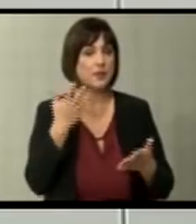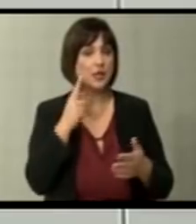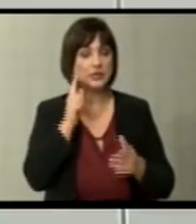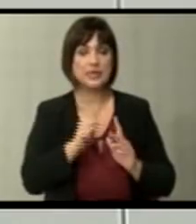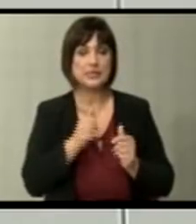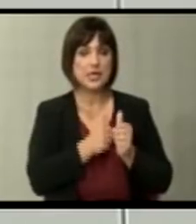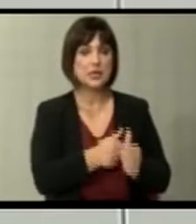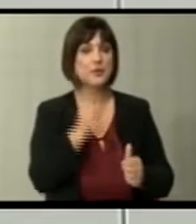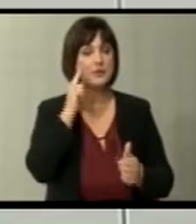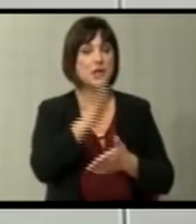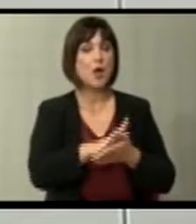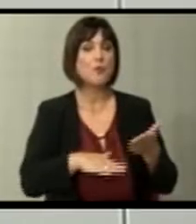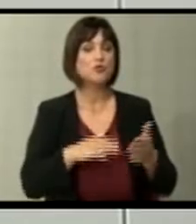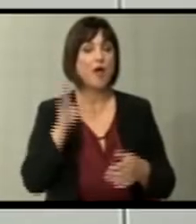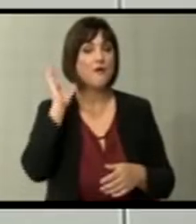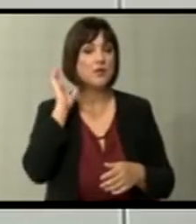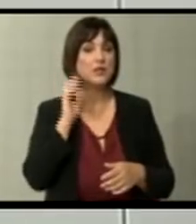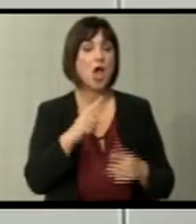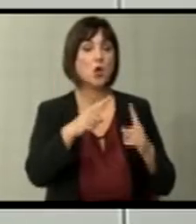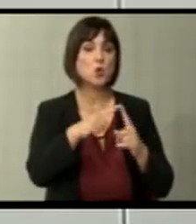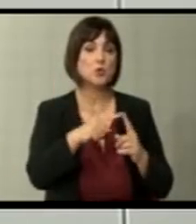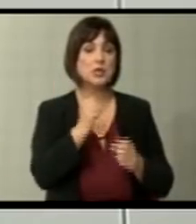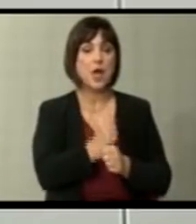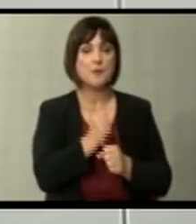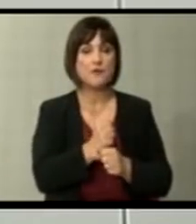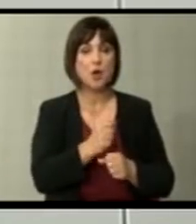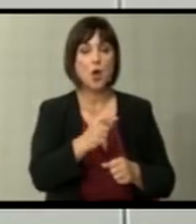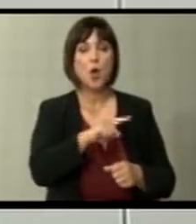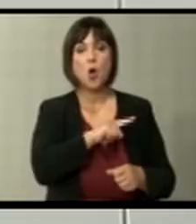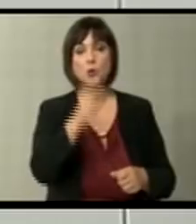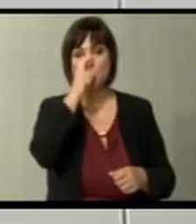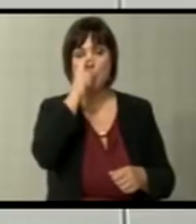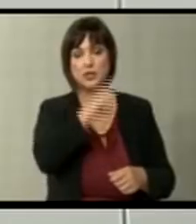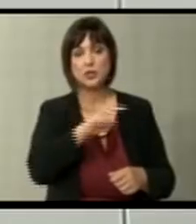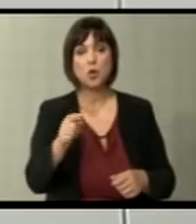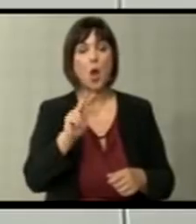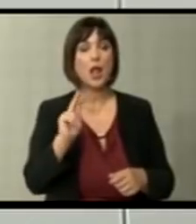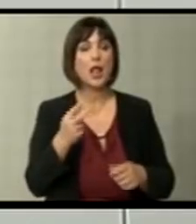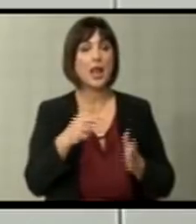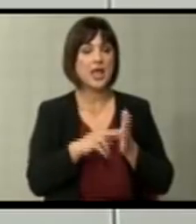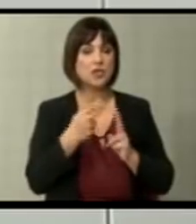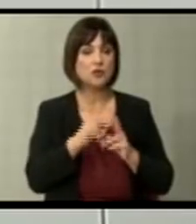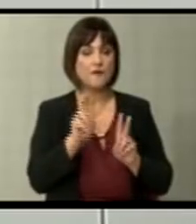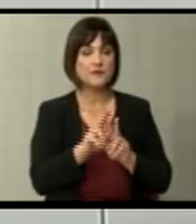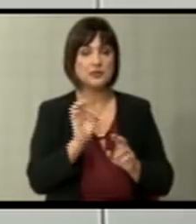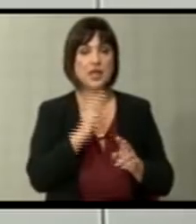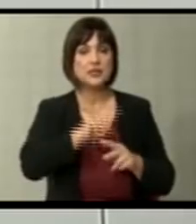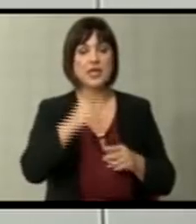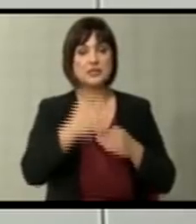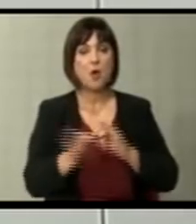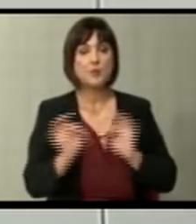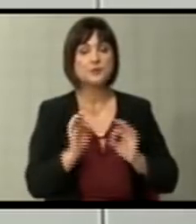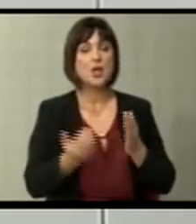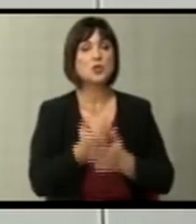не следам, знам дека почне уште владата на Гуриевски нешто да прави од Куманова до Клечовце не заврши, обезбедија пари новата власт